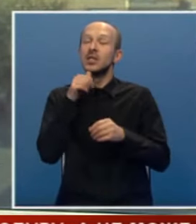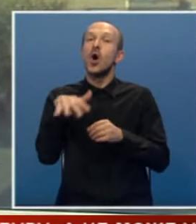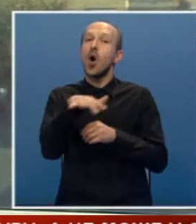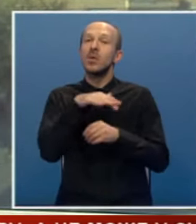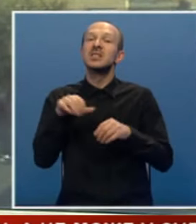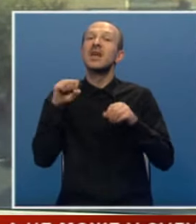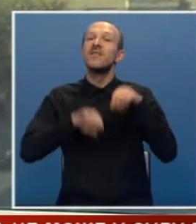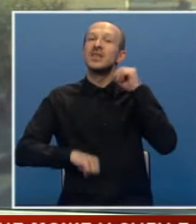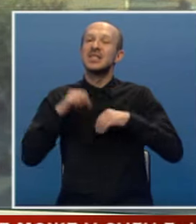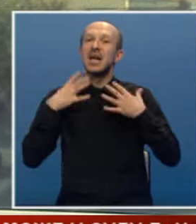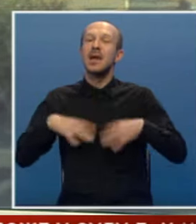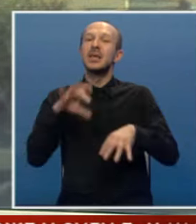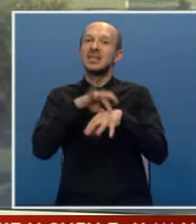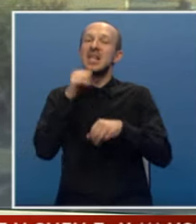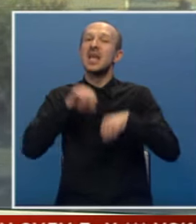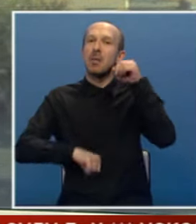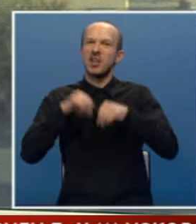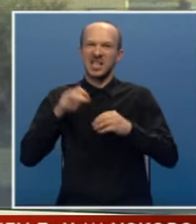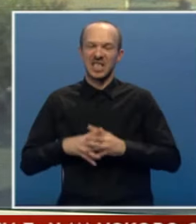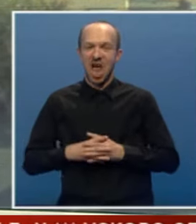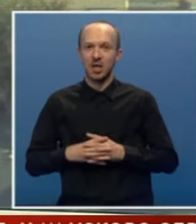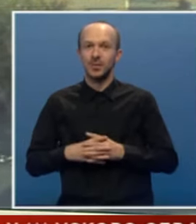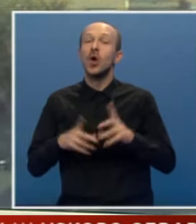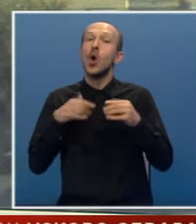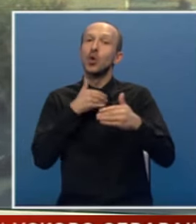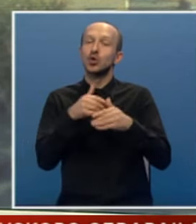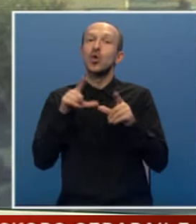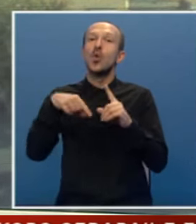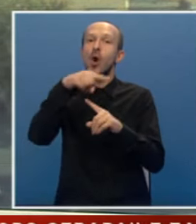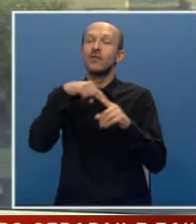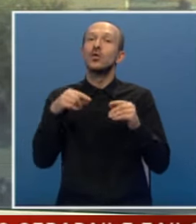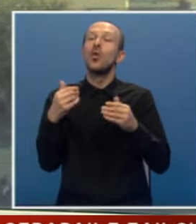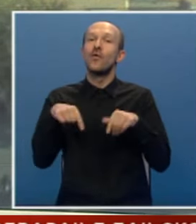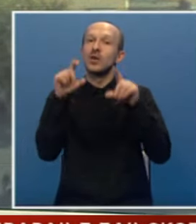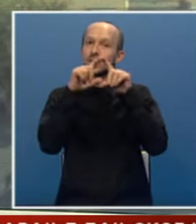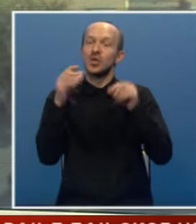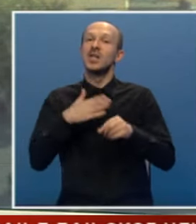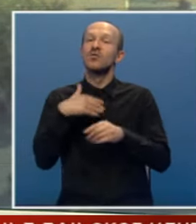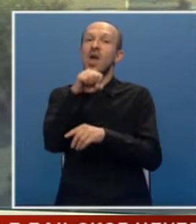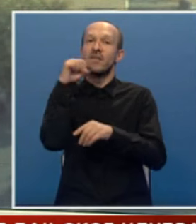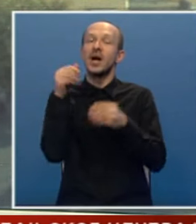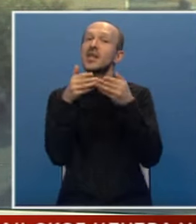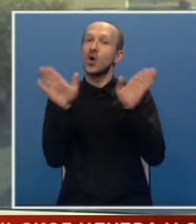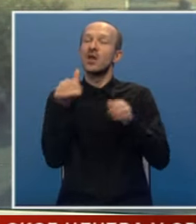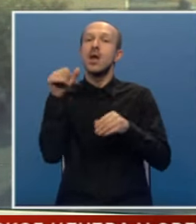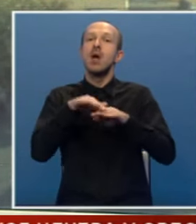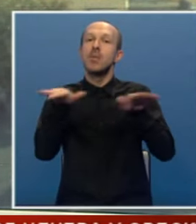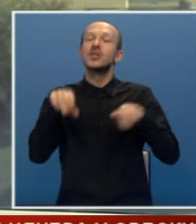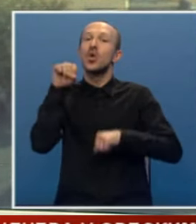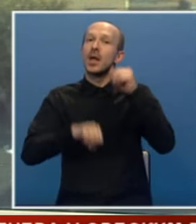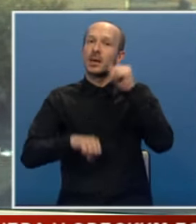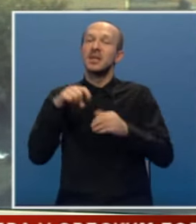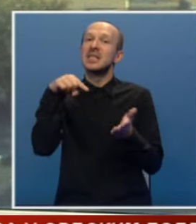oblasti fizikalne medicine i rehabilitacije. Uskoro u okviru ovog instituta svoja vrata otvara i Banjsko